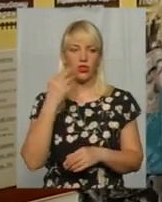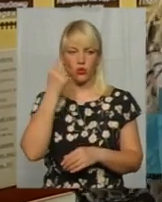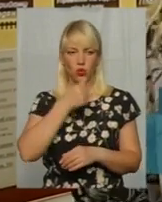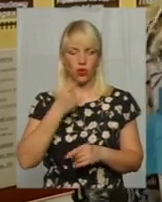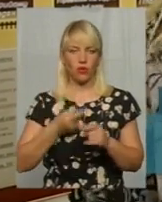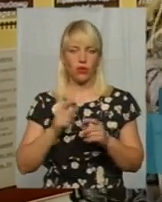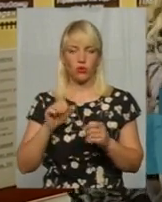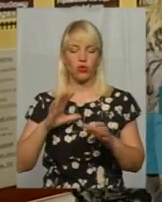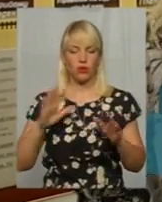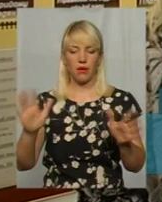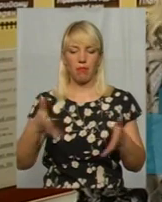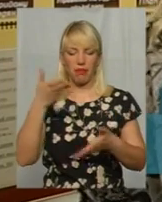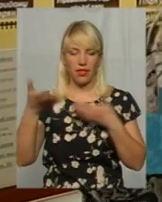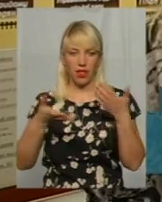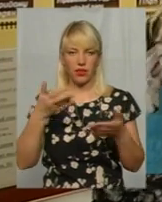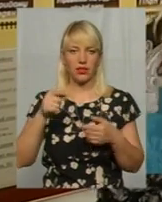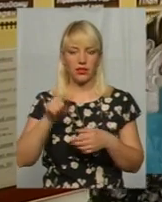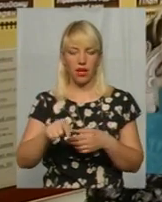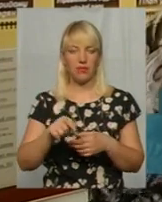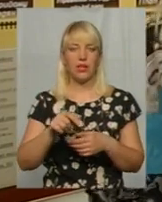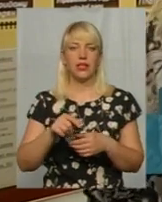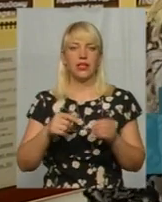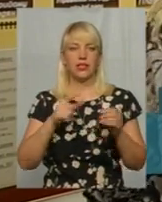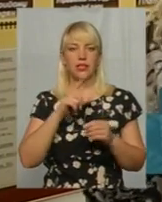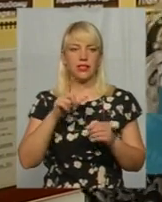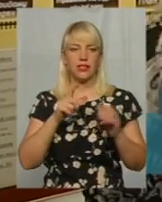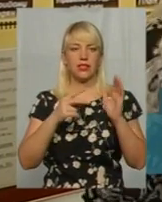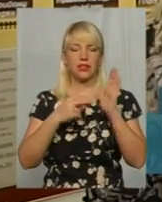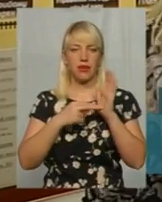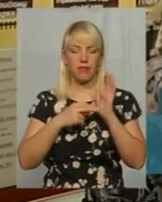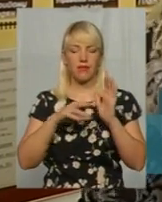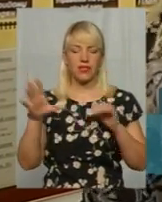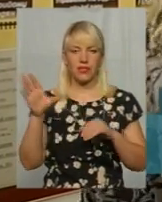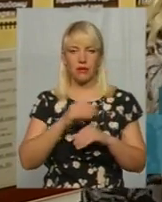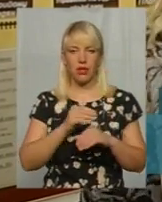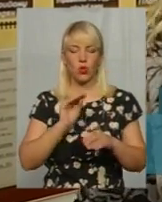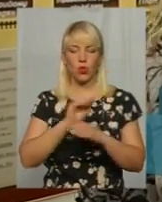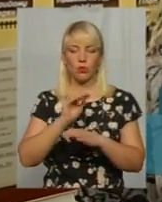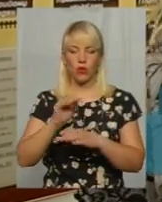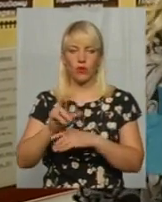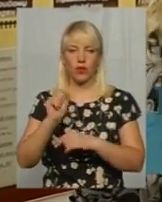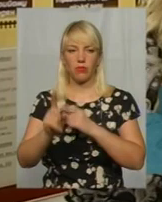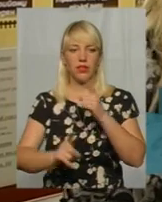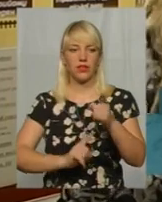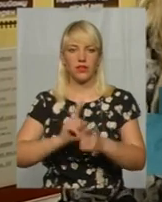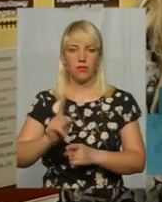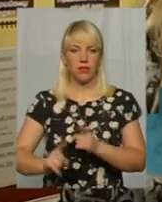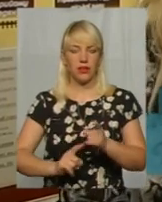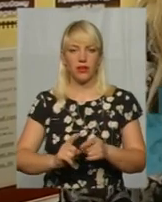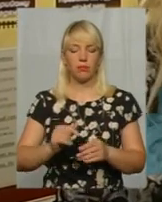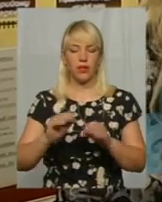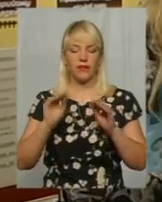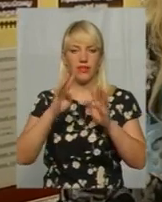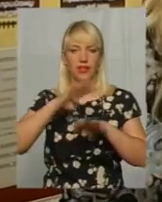вони можуть опідняти, там воно з всіми доповненнями і змінами в